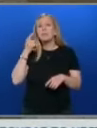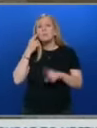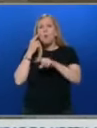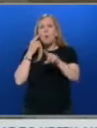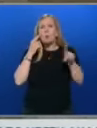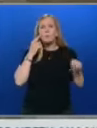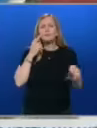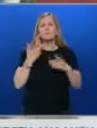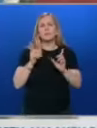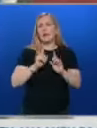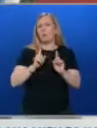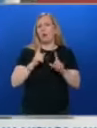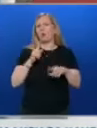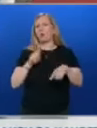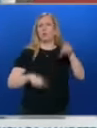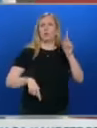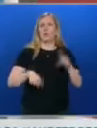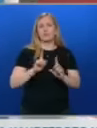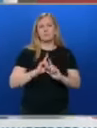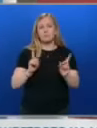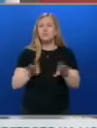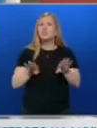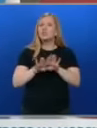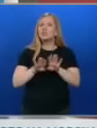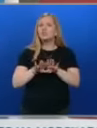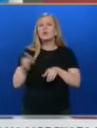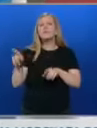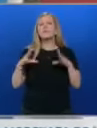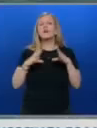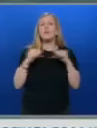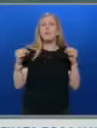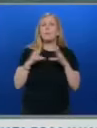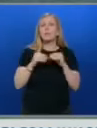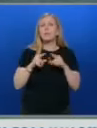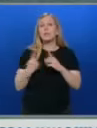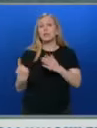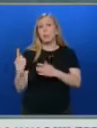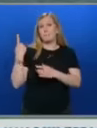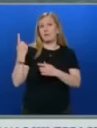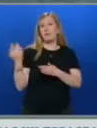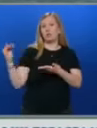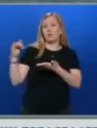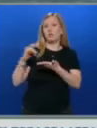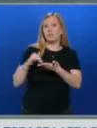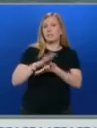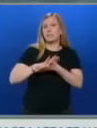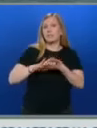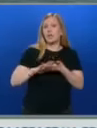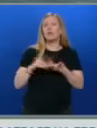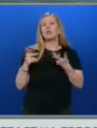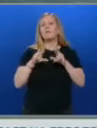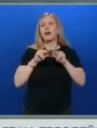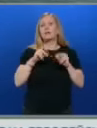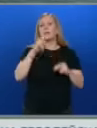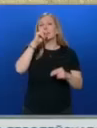отклонения за сега няма. Такива са данните и от съседна Румъния, където първо би достигнало евентуално замърсяване. Това заявив денят